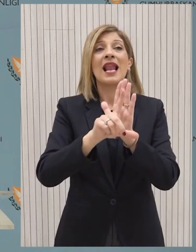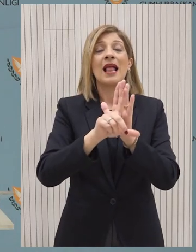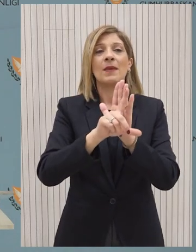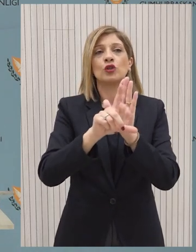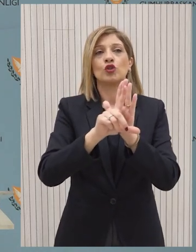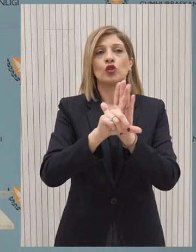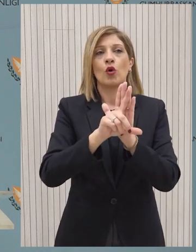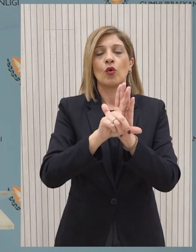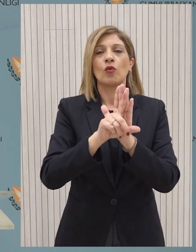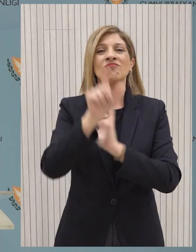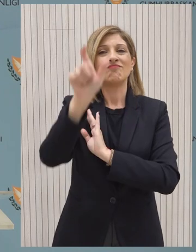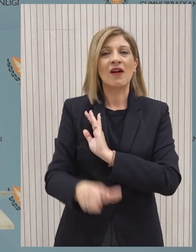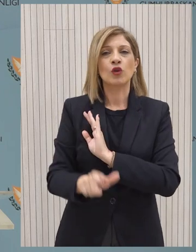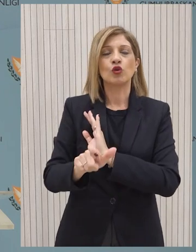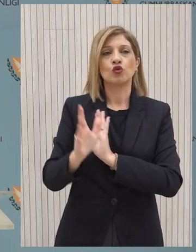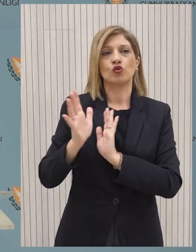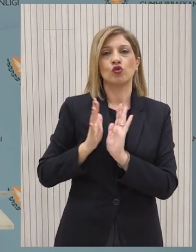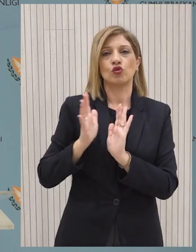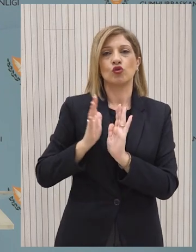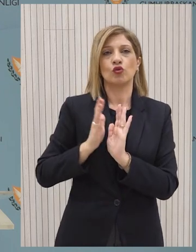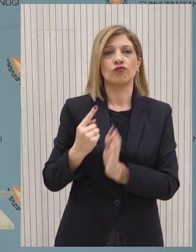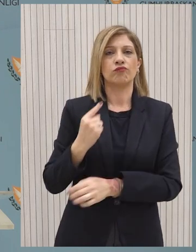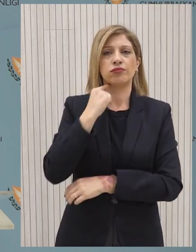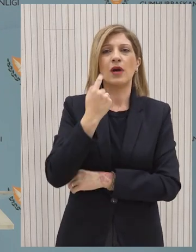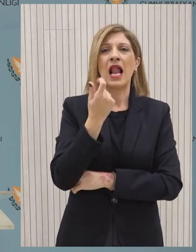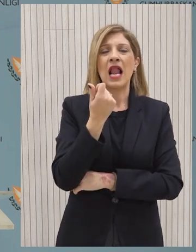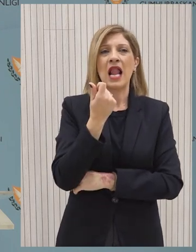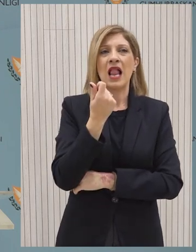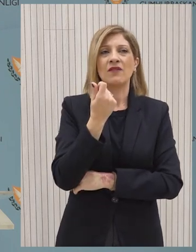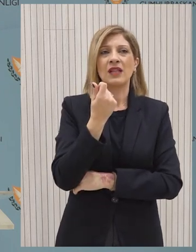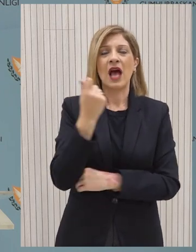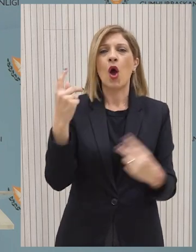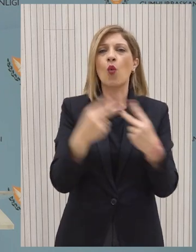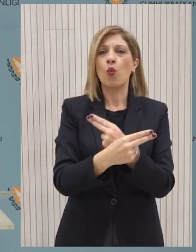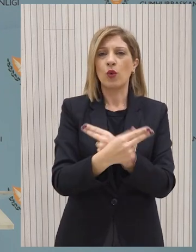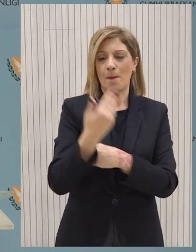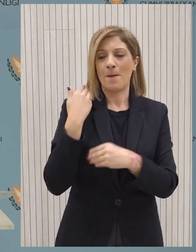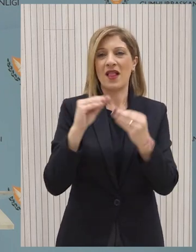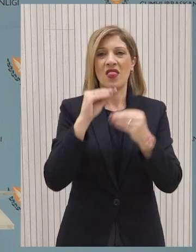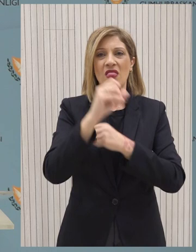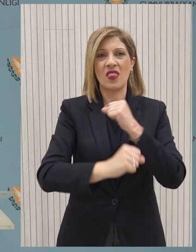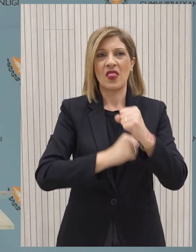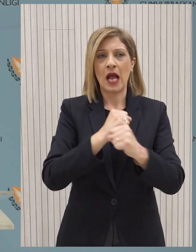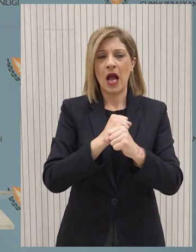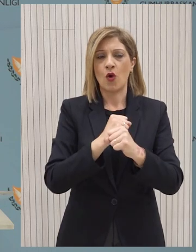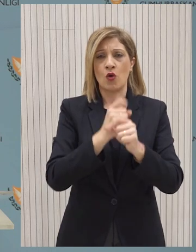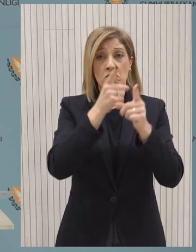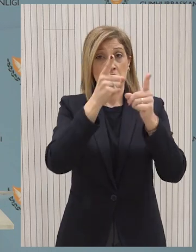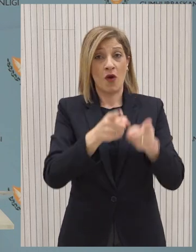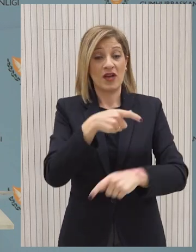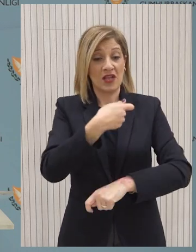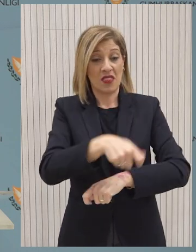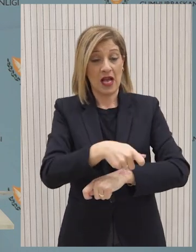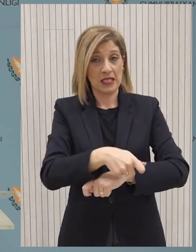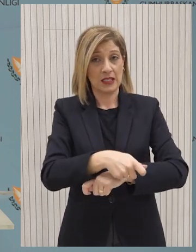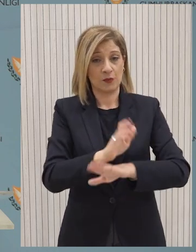τον καταφέτη ο οποίος έχασε τα λεπτά του στην τράπεζα πριν 10 χρόνια. Πώς προχωράει η